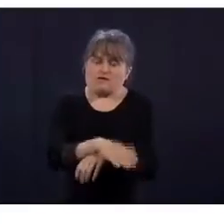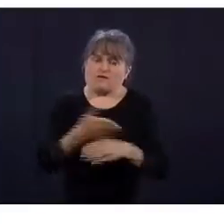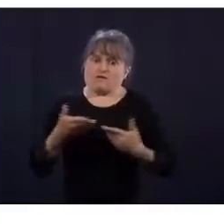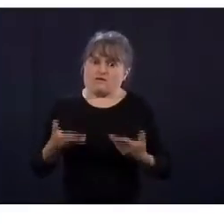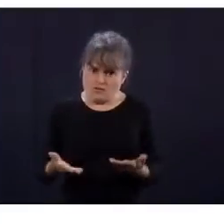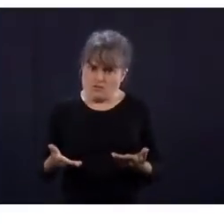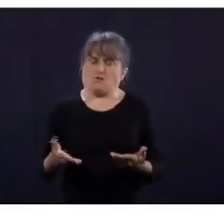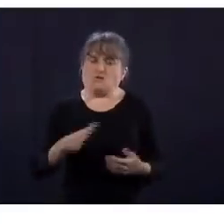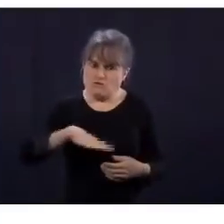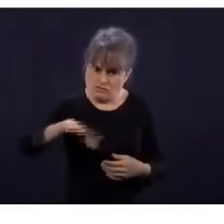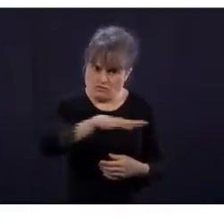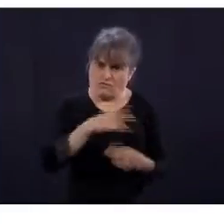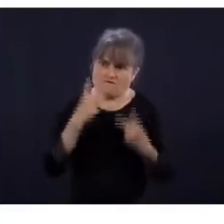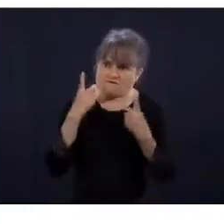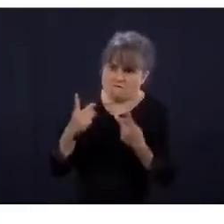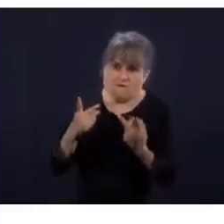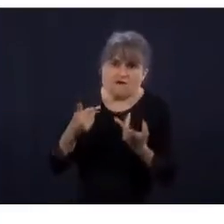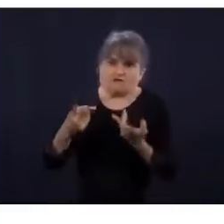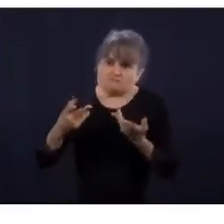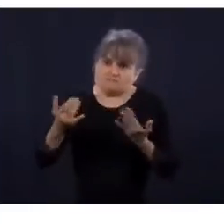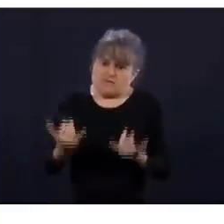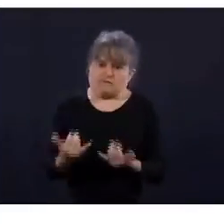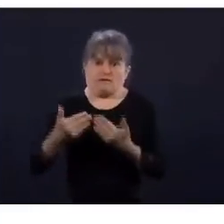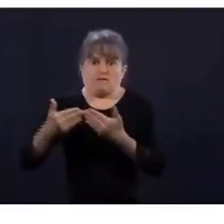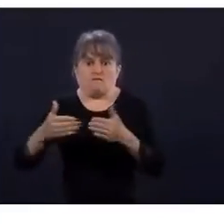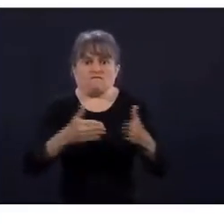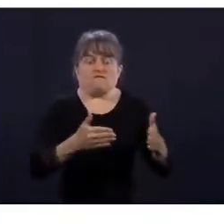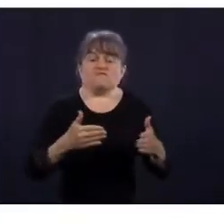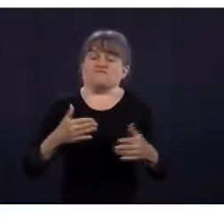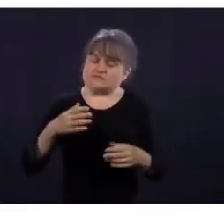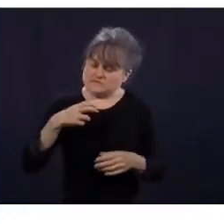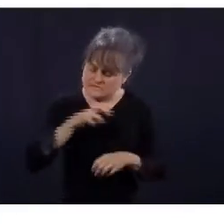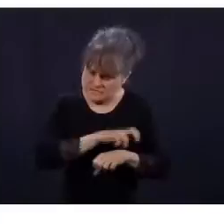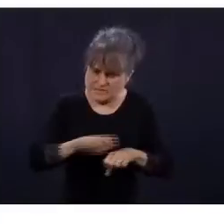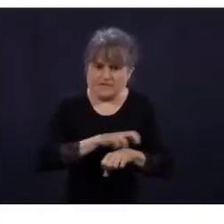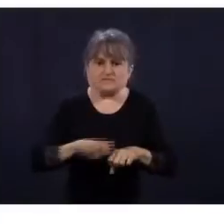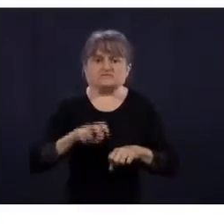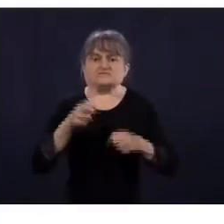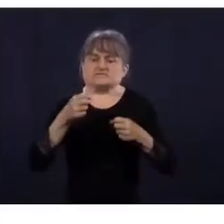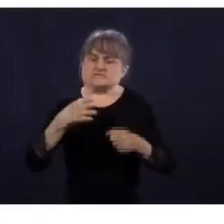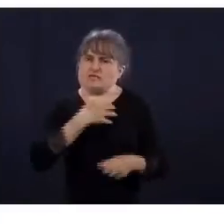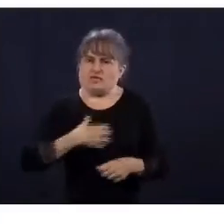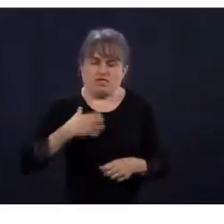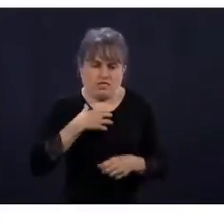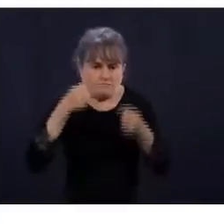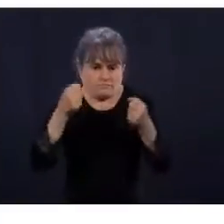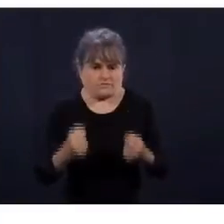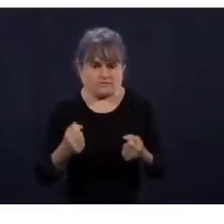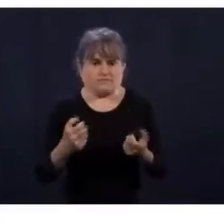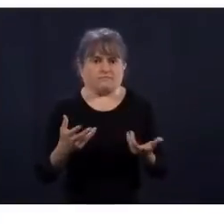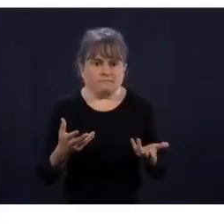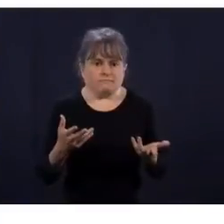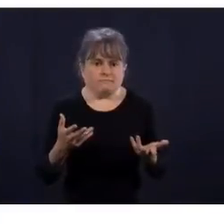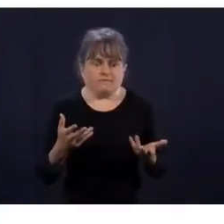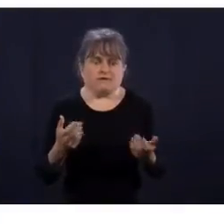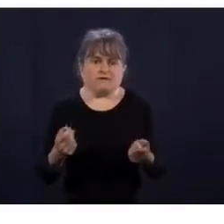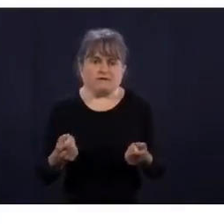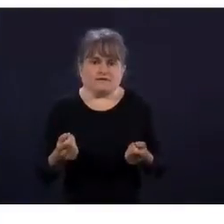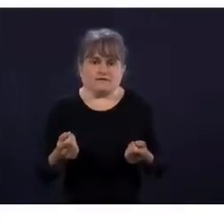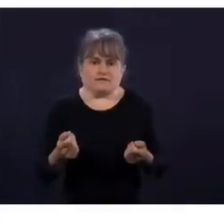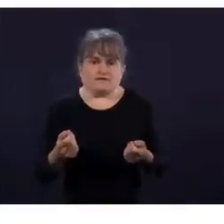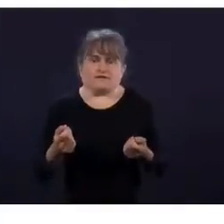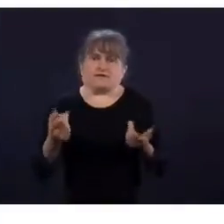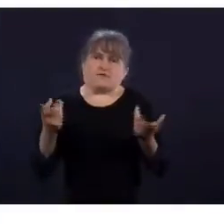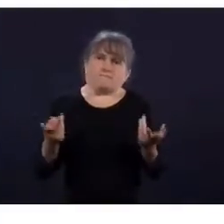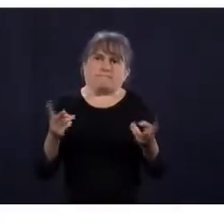à leur enfant, est qu'ils vont l'envoyer ou pas. Il y a beaucoup de questionnements. Il faut pas hésiter à appeler les lignes et puis de faire appel aux services